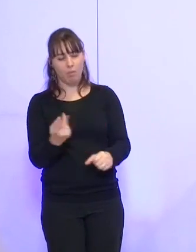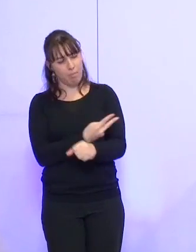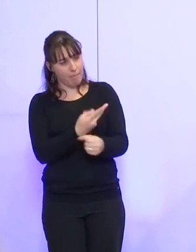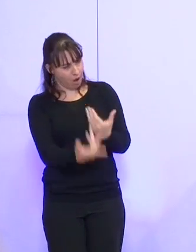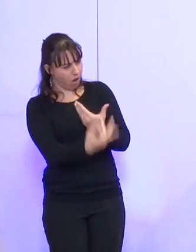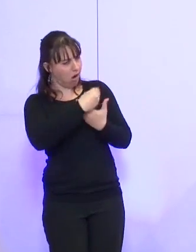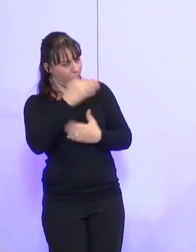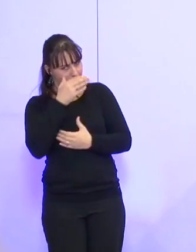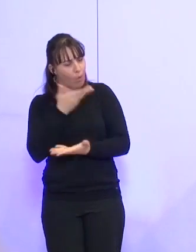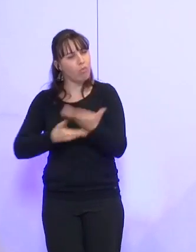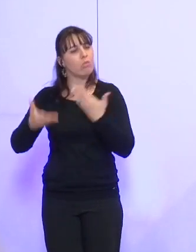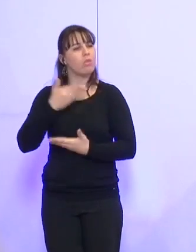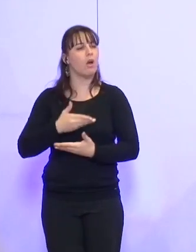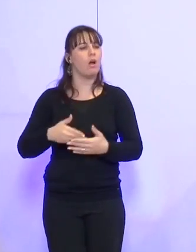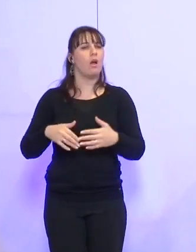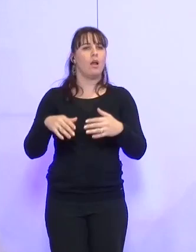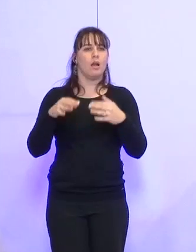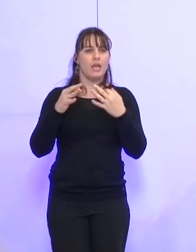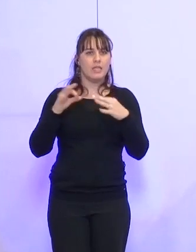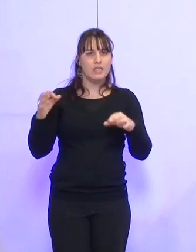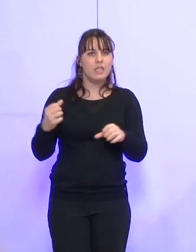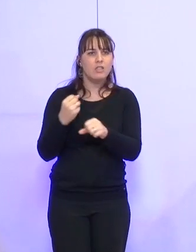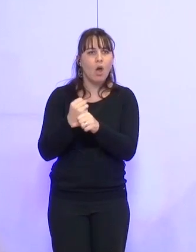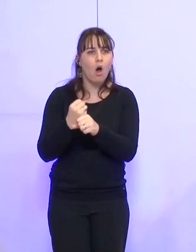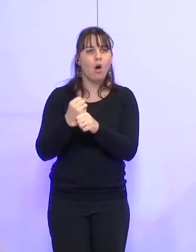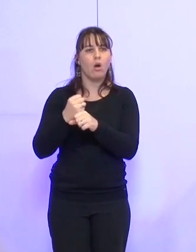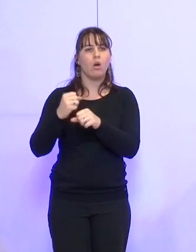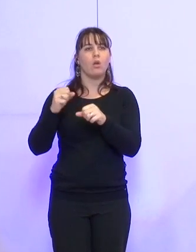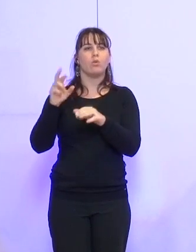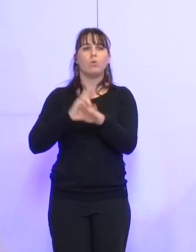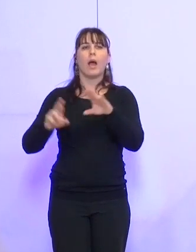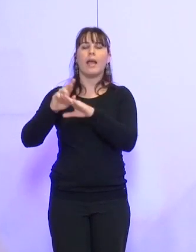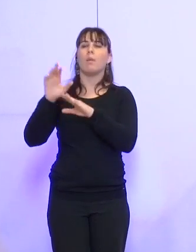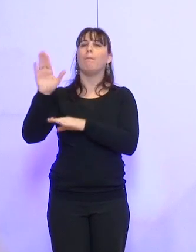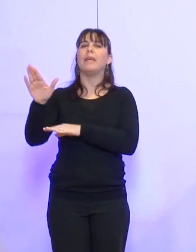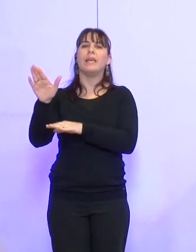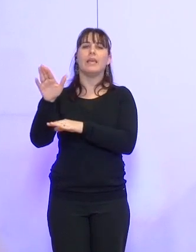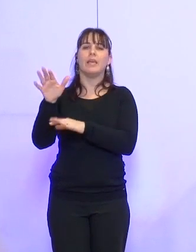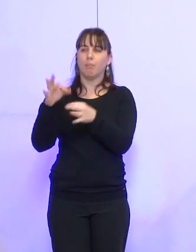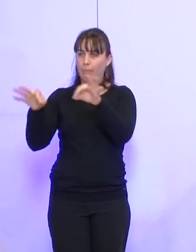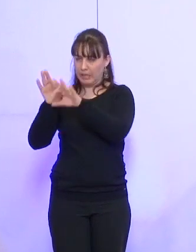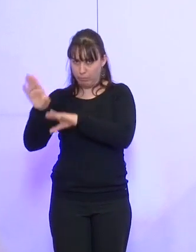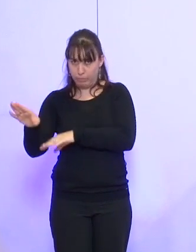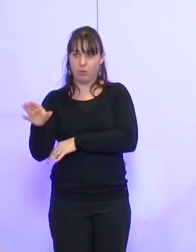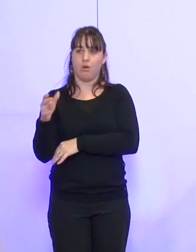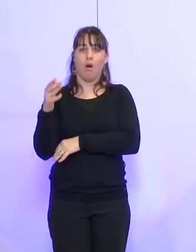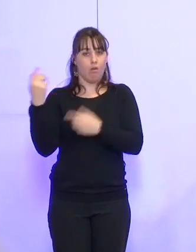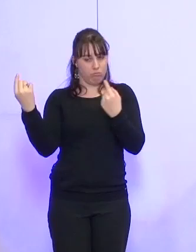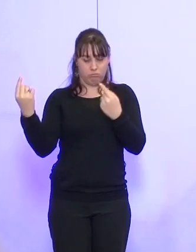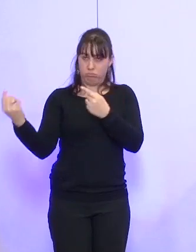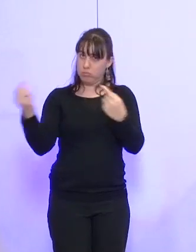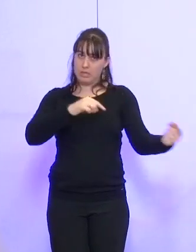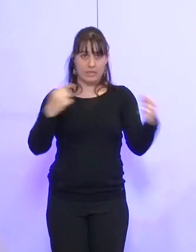parlé, disons, du REM-DOGO. Enfin, voilà. Il y a des lieux où on peut effectivement discuter et débattre, où vous êtes